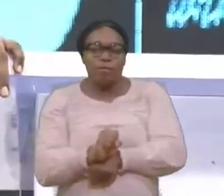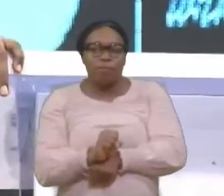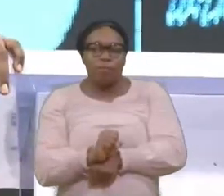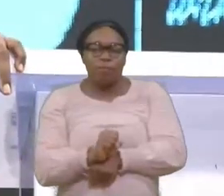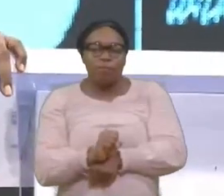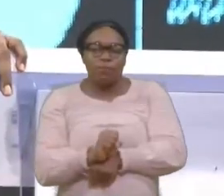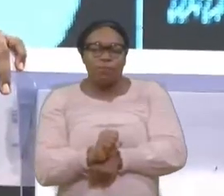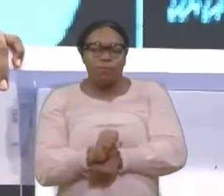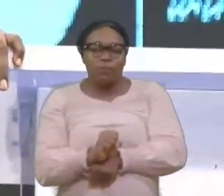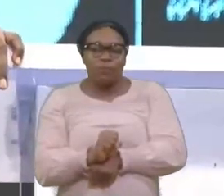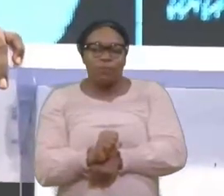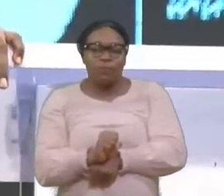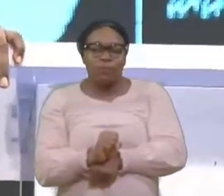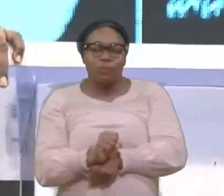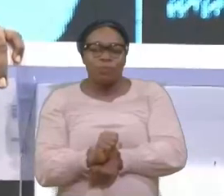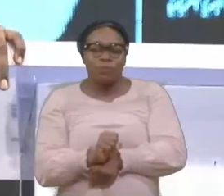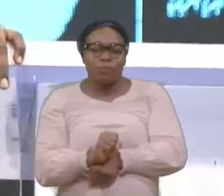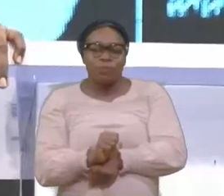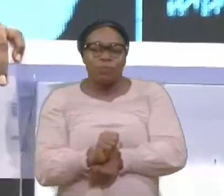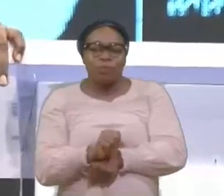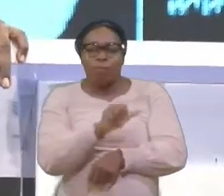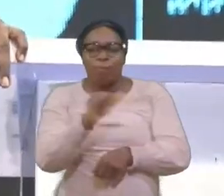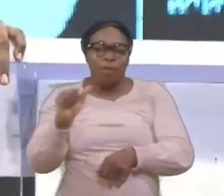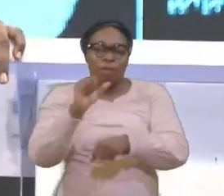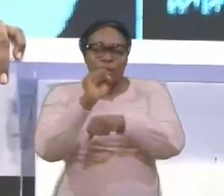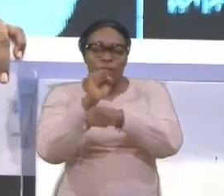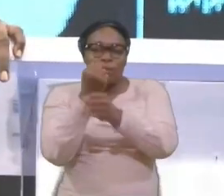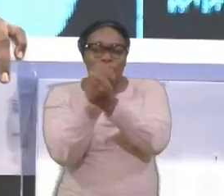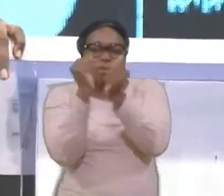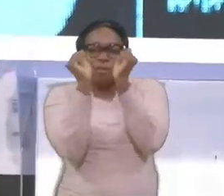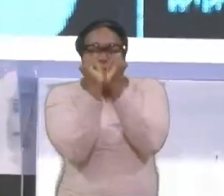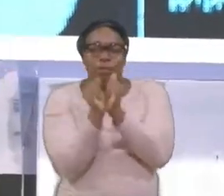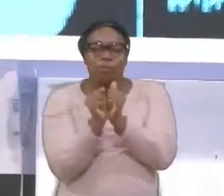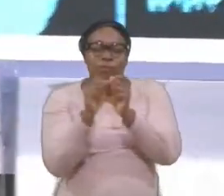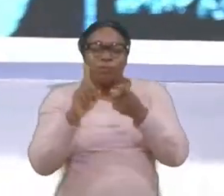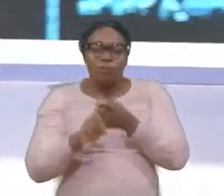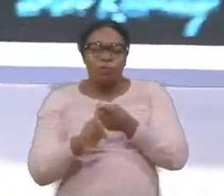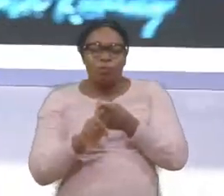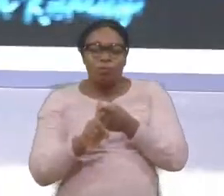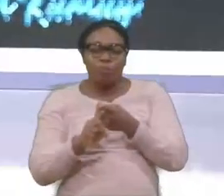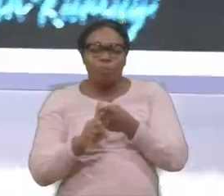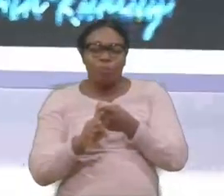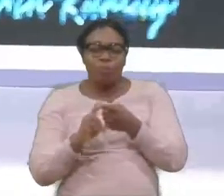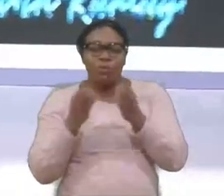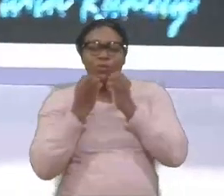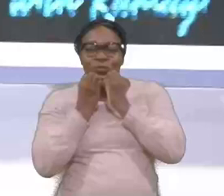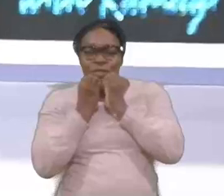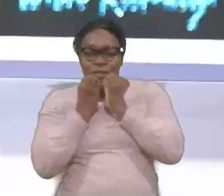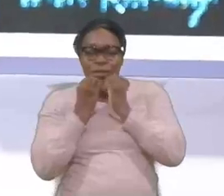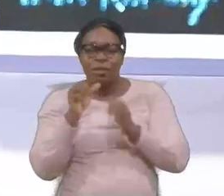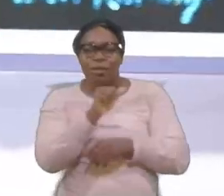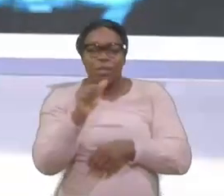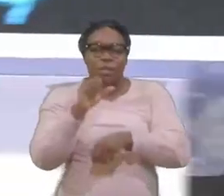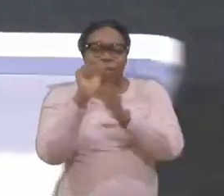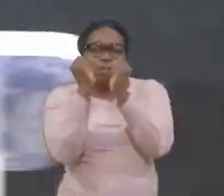esclave à la cupidité esclave au jeu l'esclave